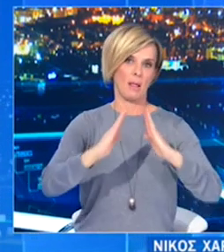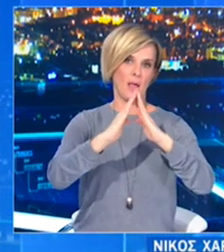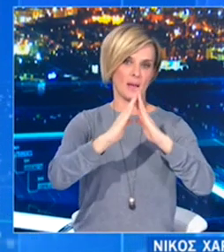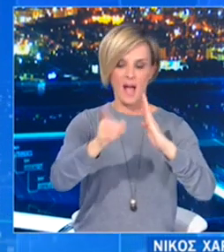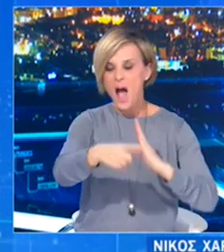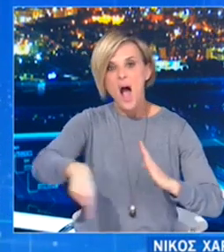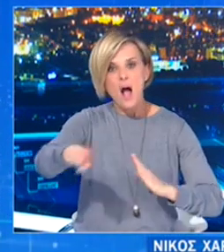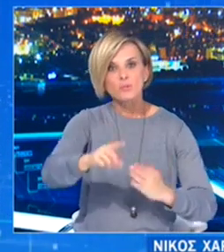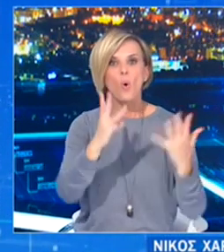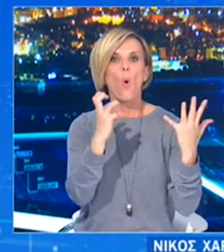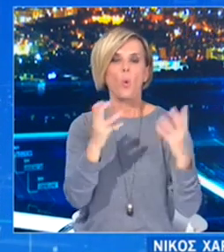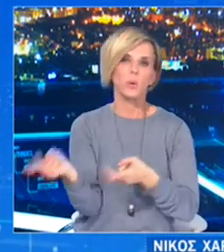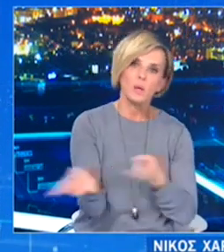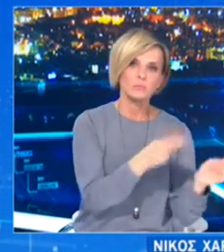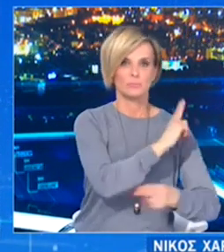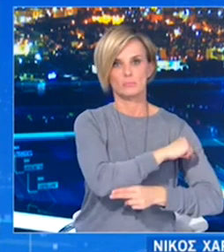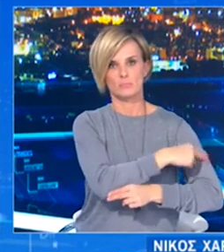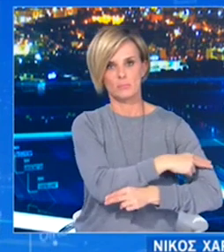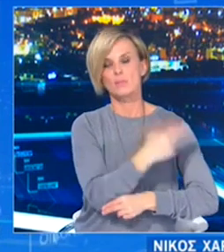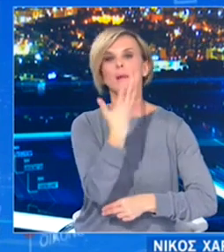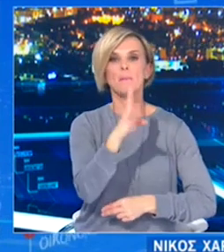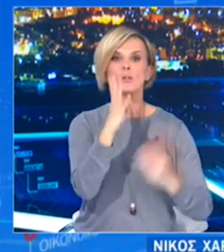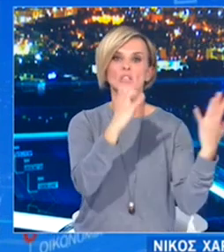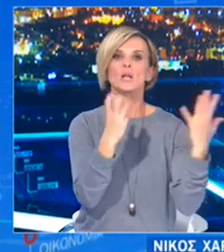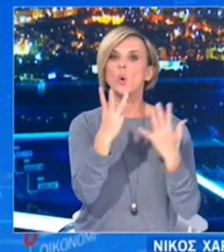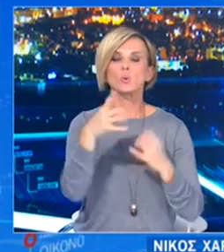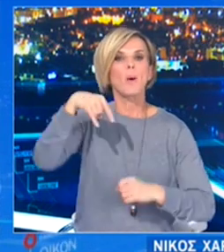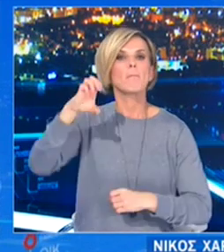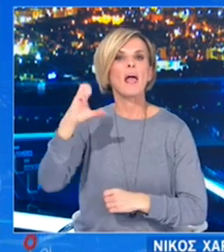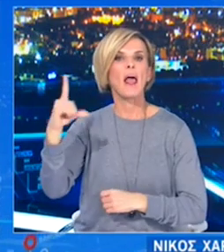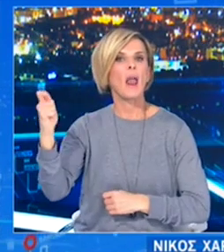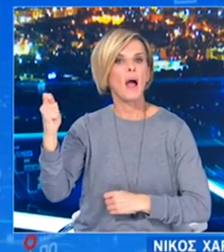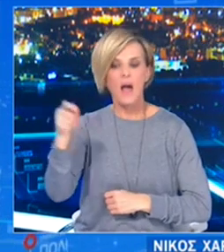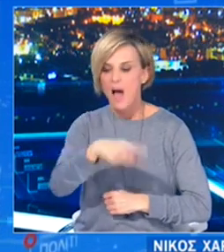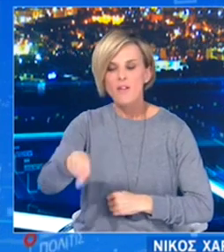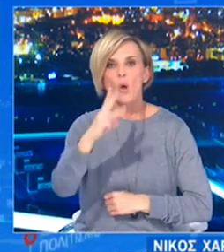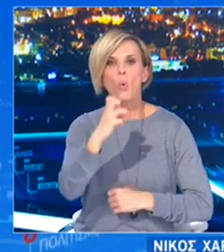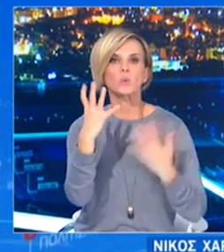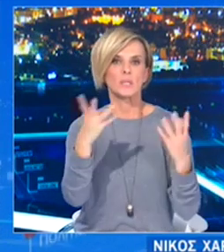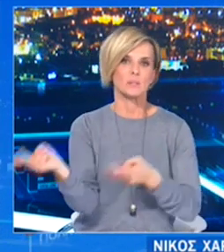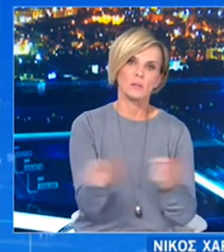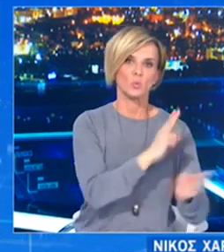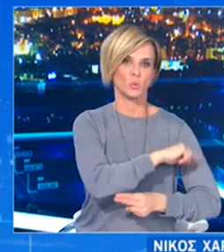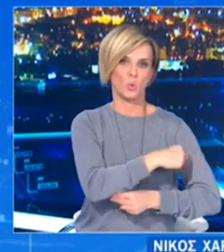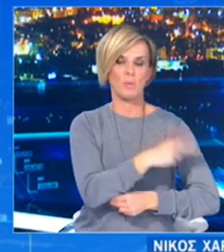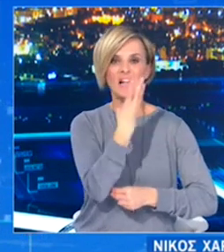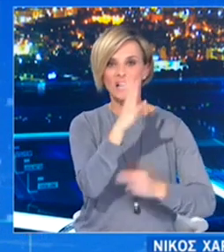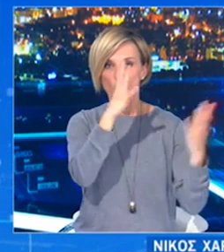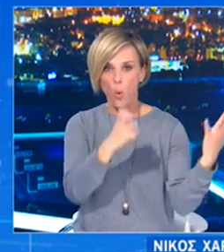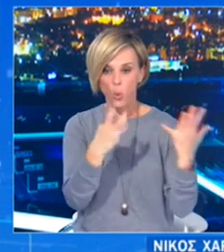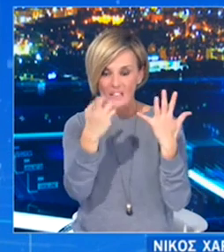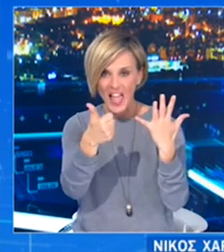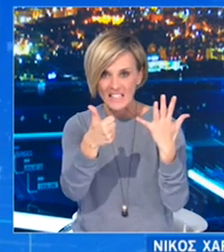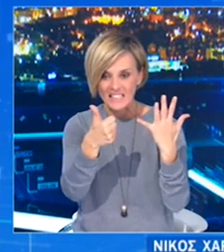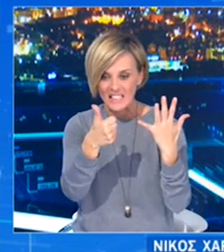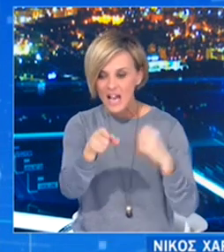τα οποία νοσηλεύονται τα 80, 548 κρούσματα στην Πέλα, από τα οποία νοσηλεύονται τα 84, 486 κρούσματα στην